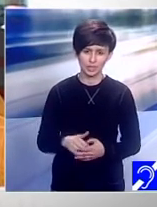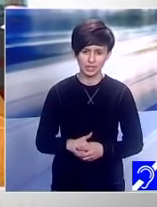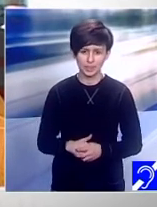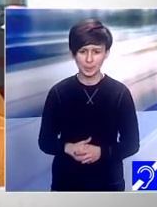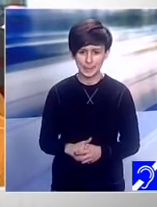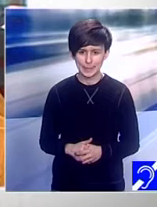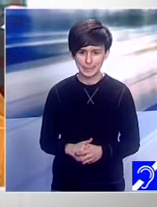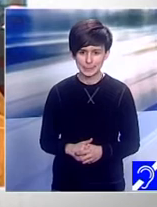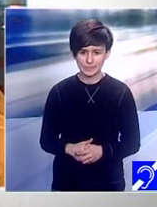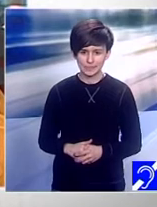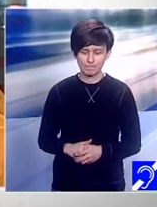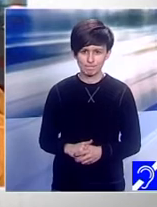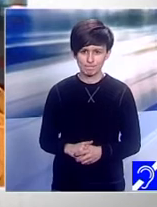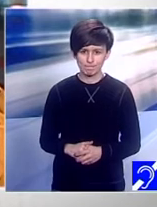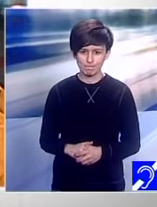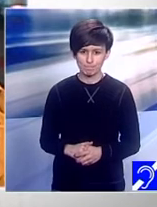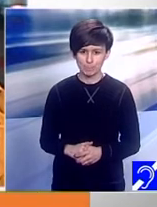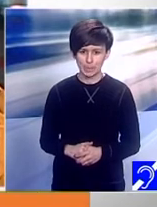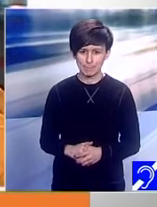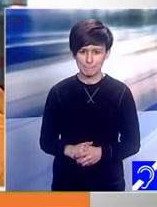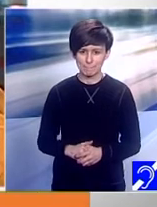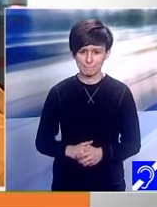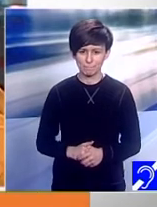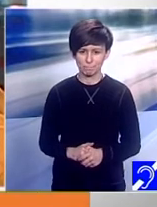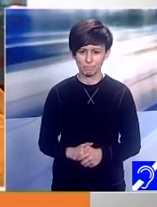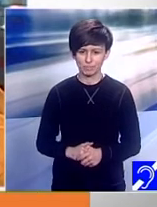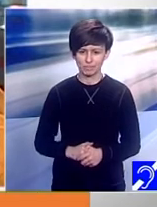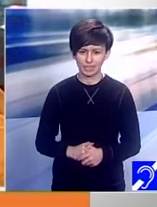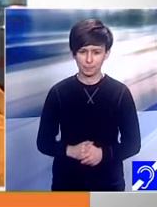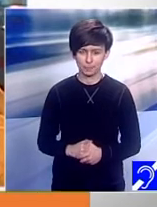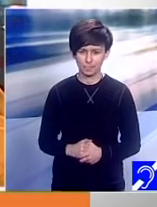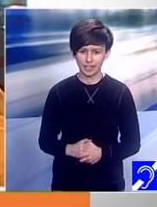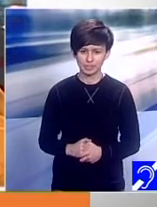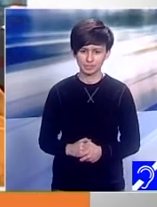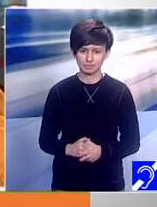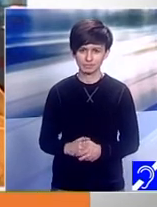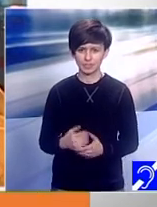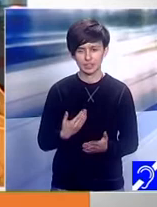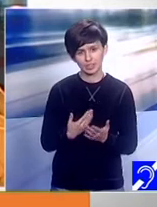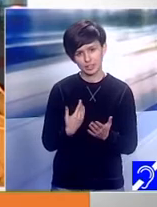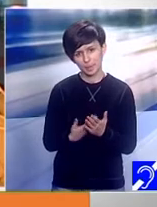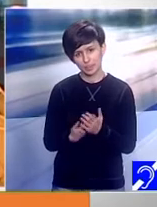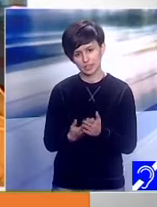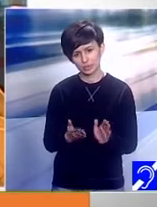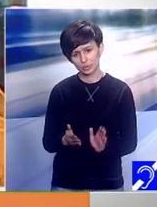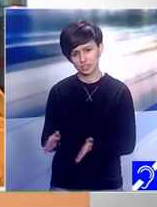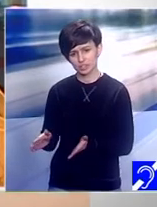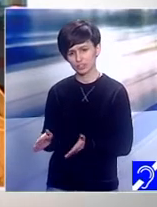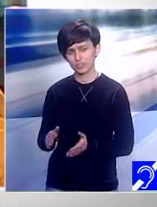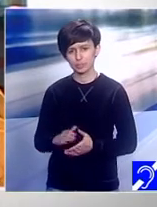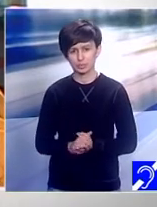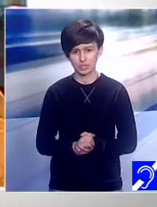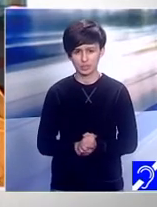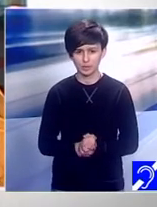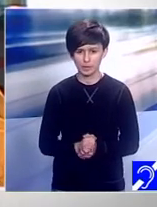te rog frumos. Da, te rog, te rog eu frumos să ne spui tu. Pentru început am o mare surpriză.